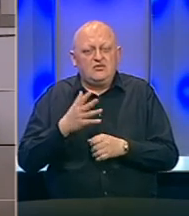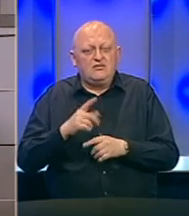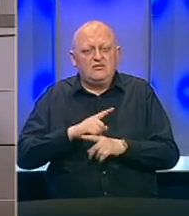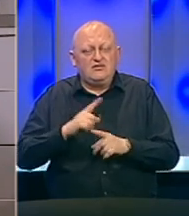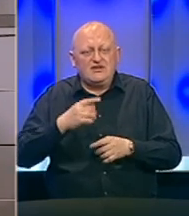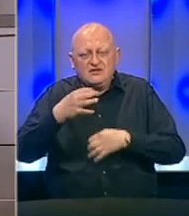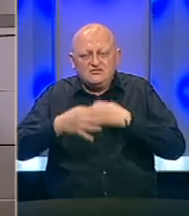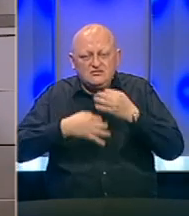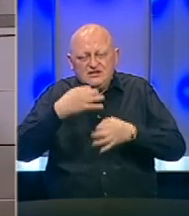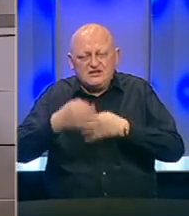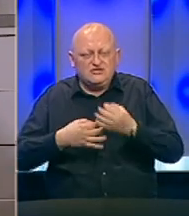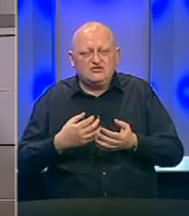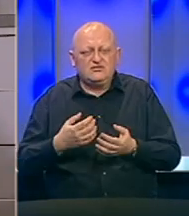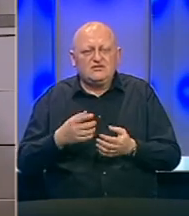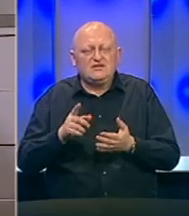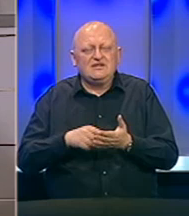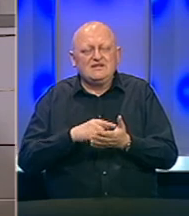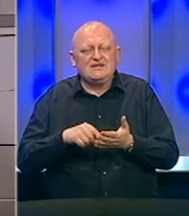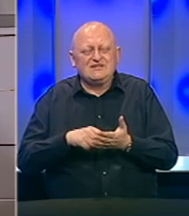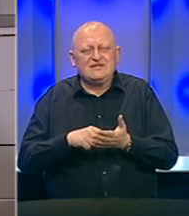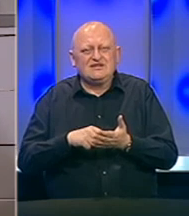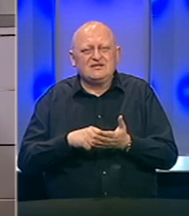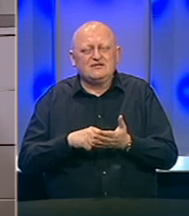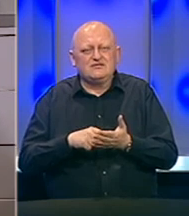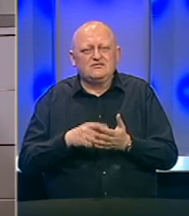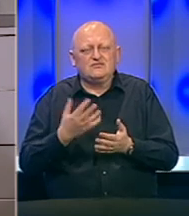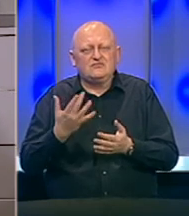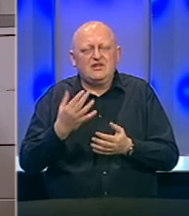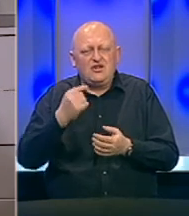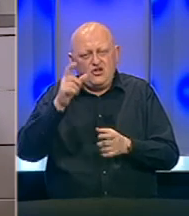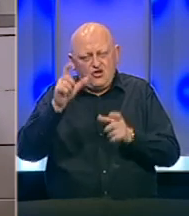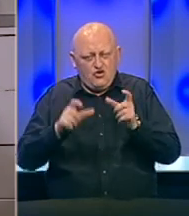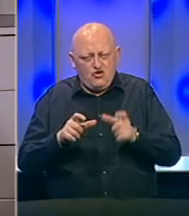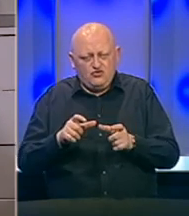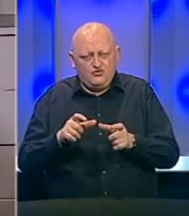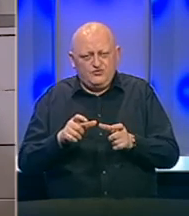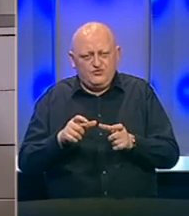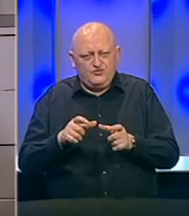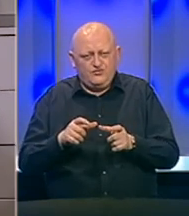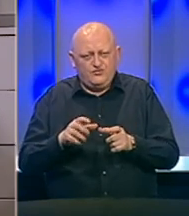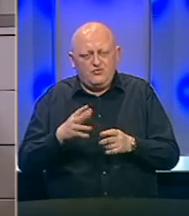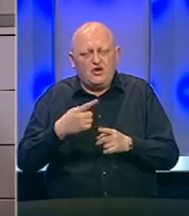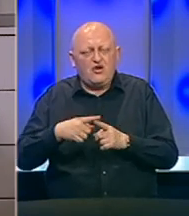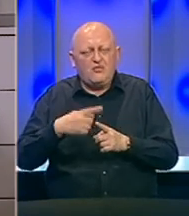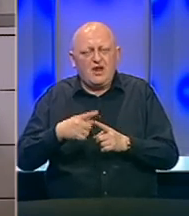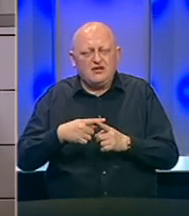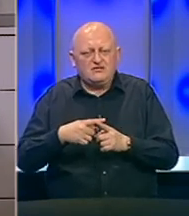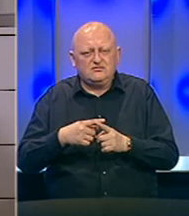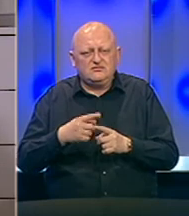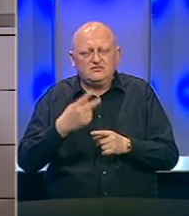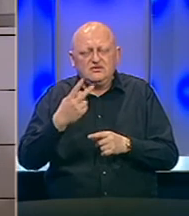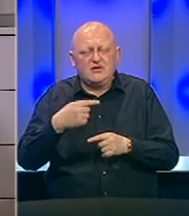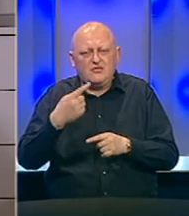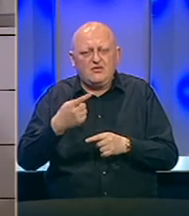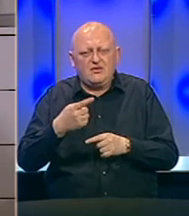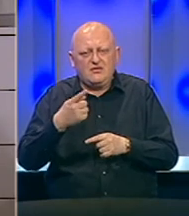vrste istraživanje, da će testirati nekoliko ljudi po nekom uzorku, da bi onda,